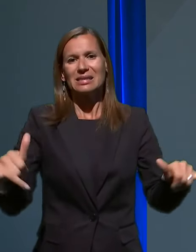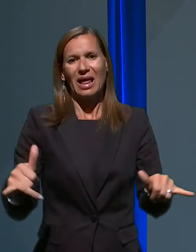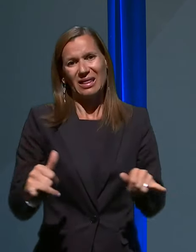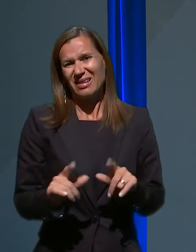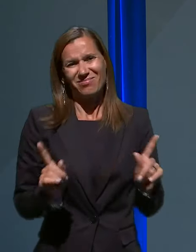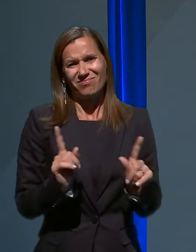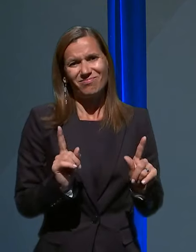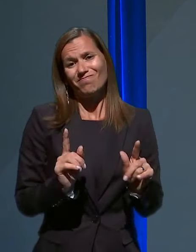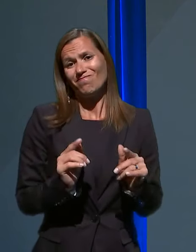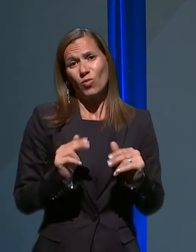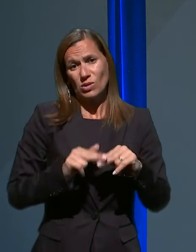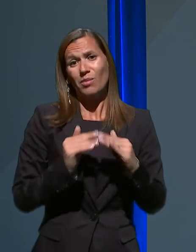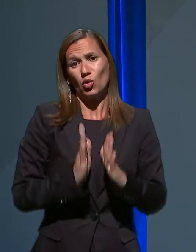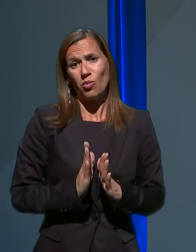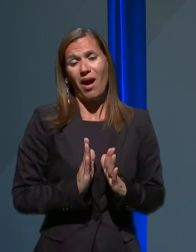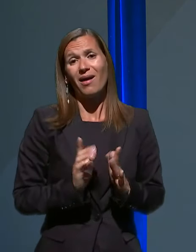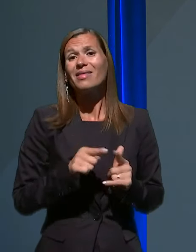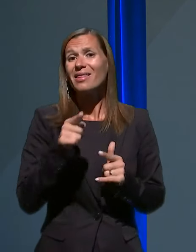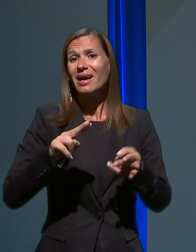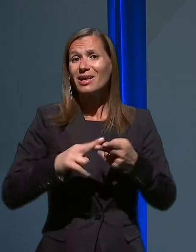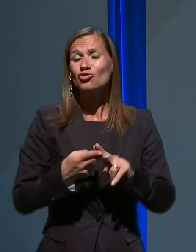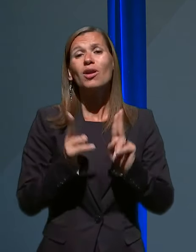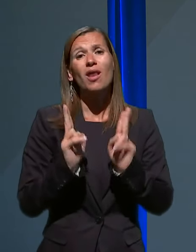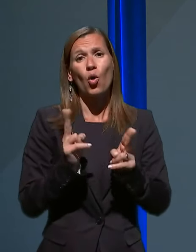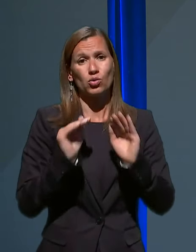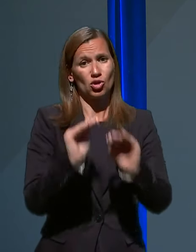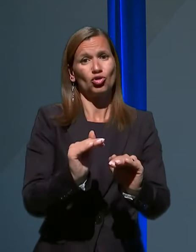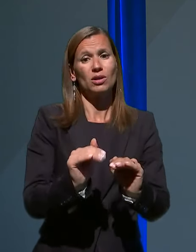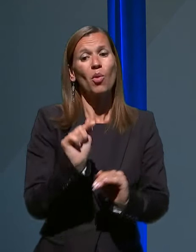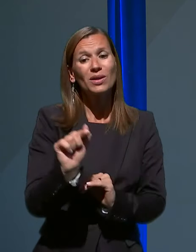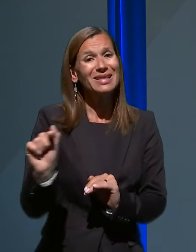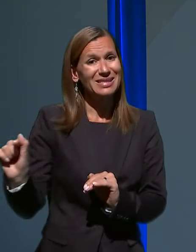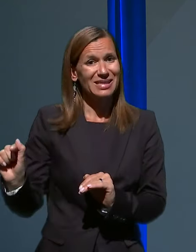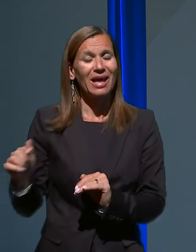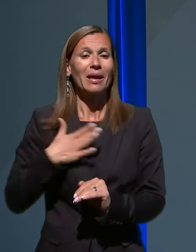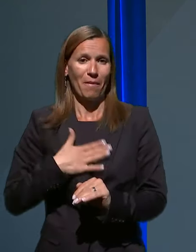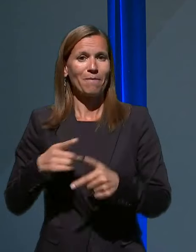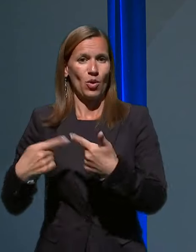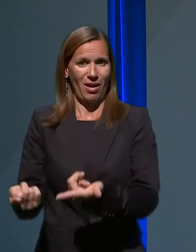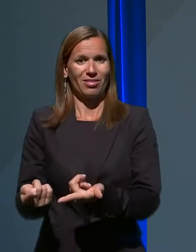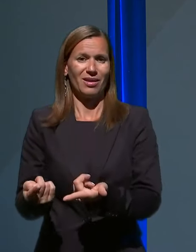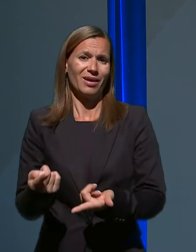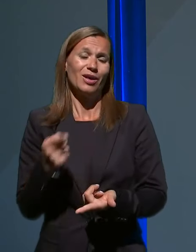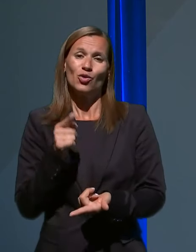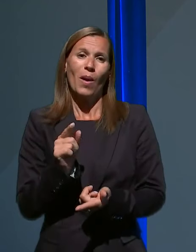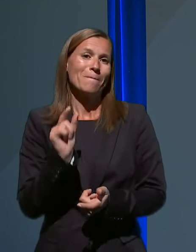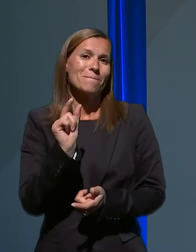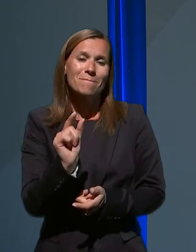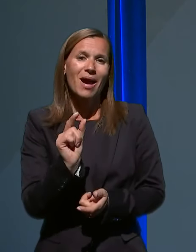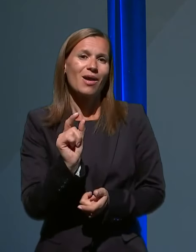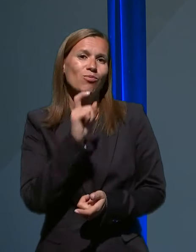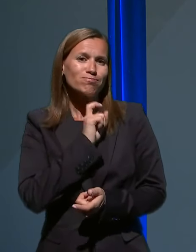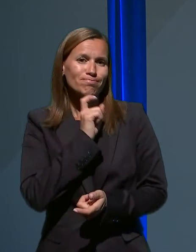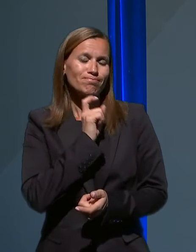način zaščitili tiste, ki jih imamo radi, je to majhna žrtv, za katero pa mislim, da smo vsi pripravljeni.